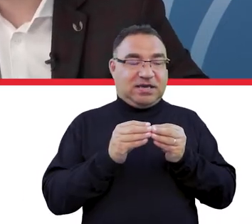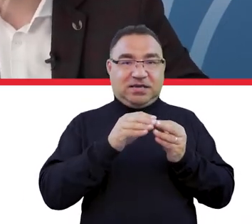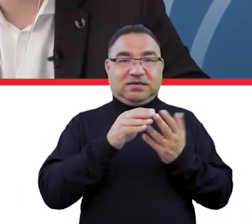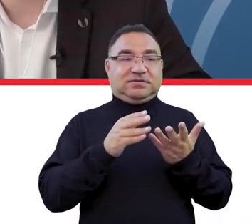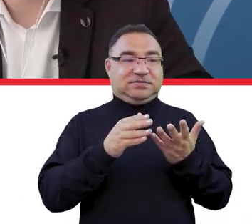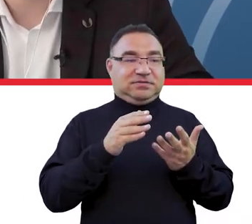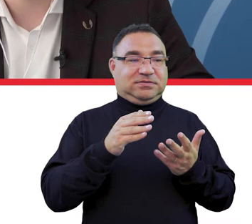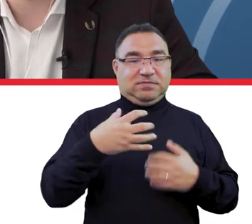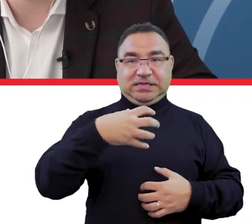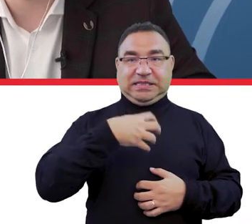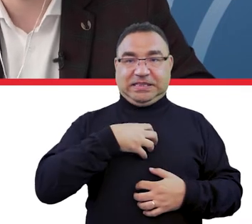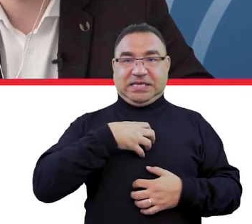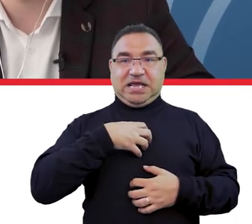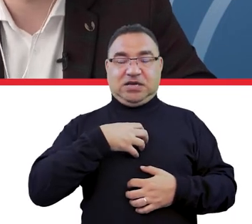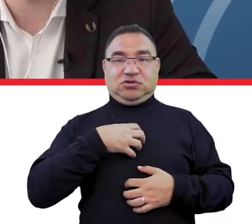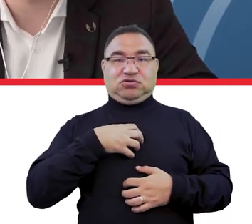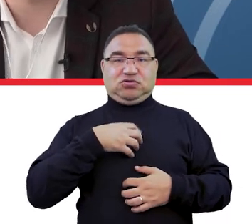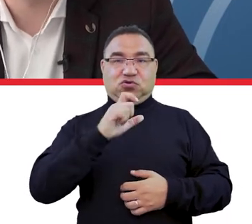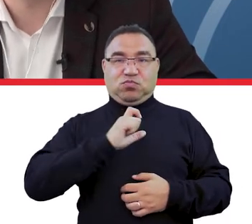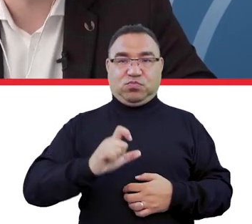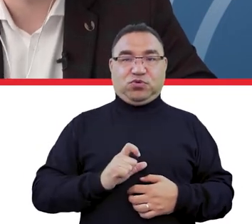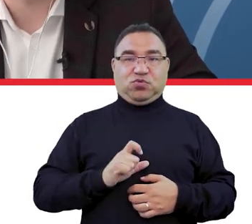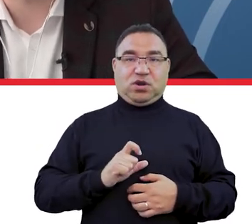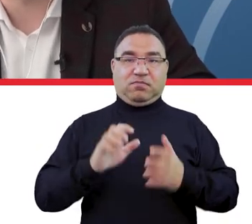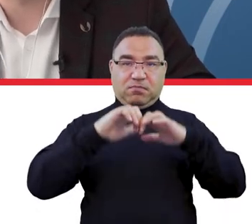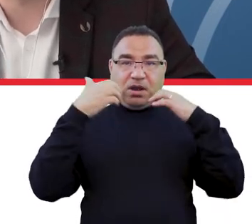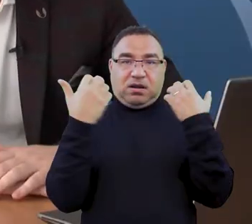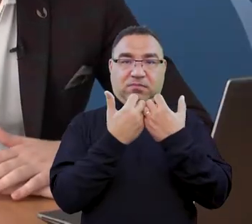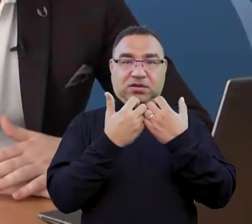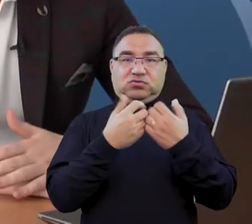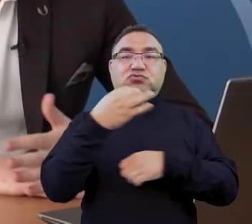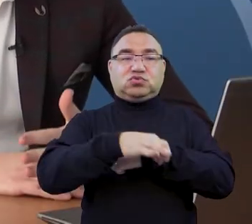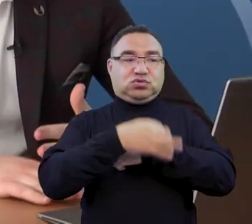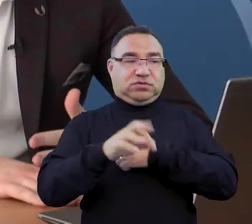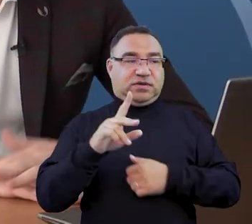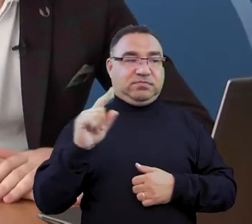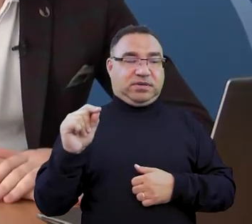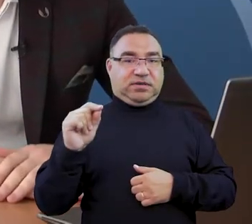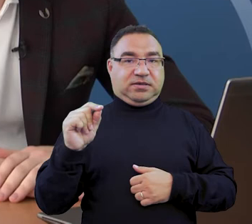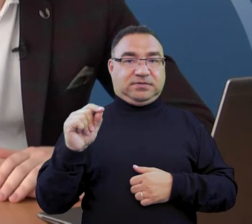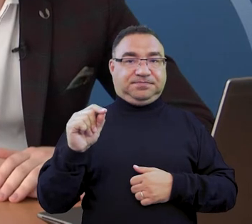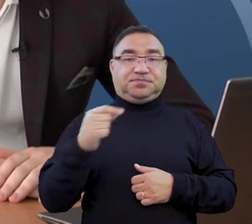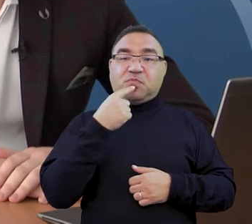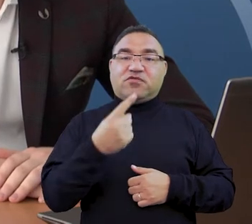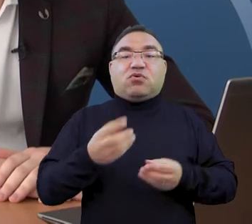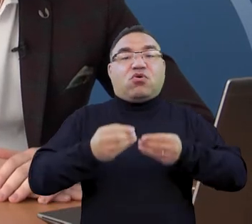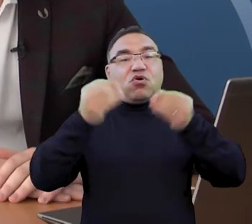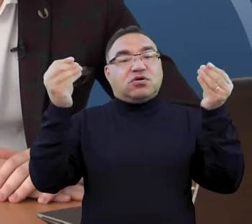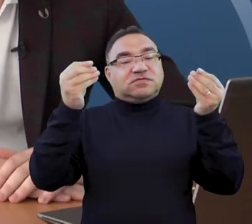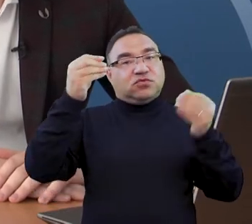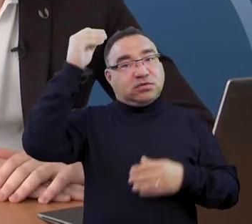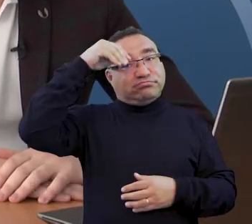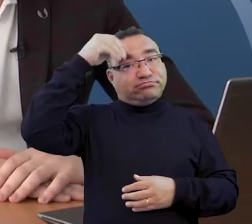jest Julia Sobolewska, dyrektor Biura Pesowego Parlamentu Studentów RP. Panie Ministrze, powiedział Pan kilka słów o tym rozwoju